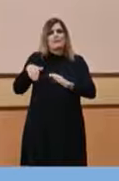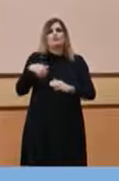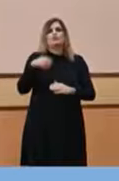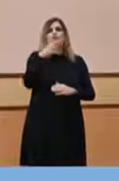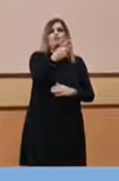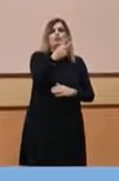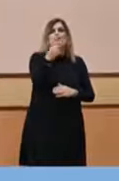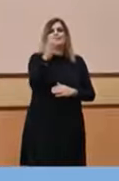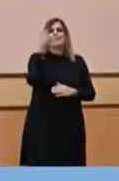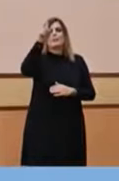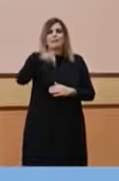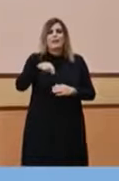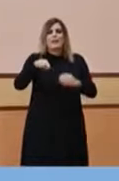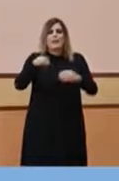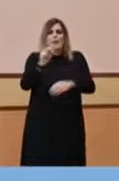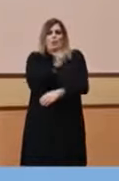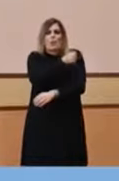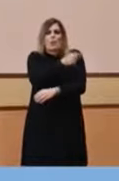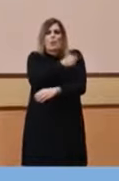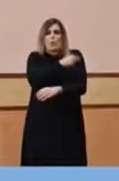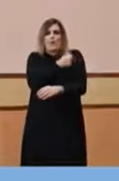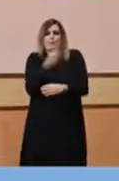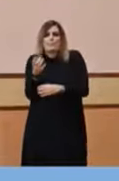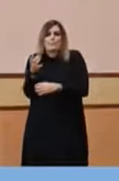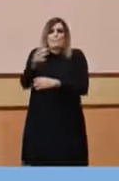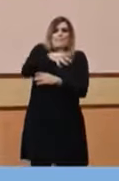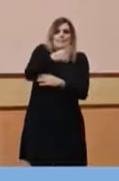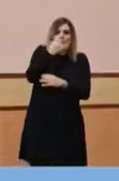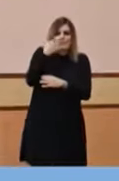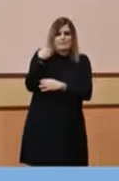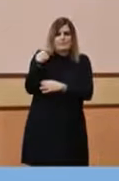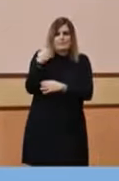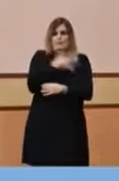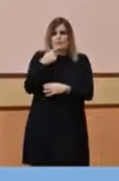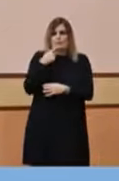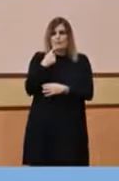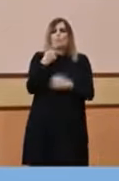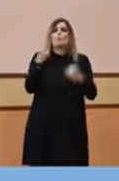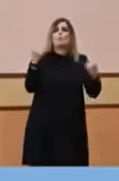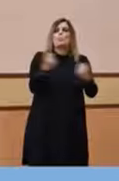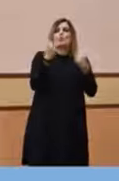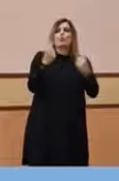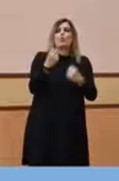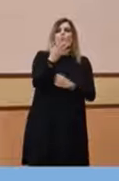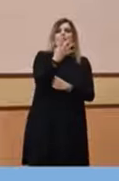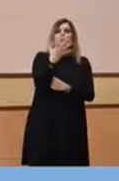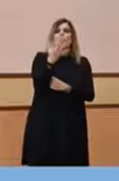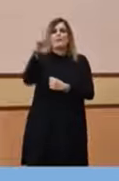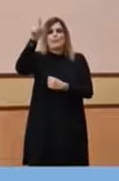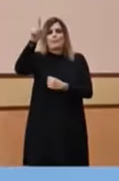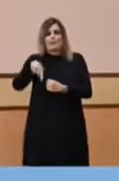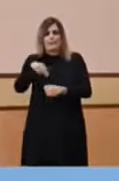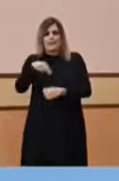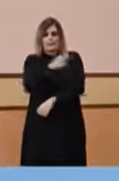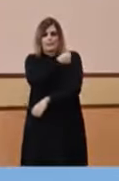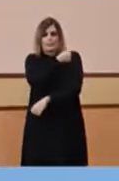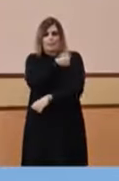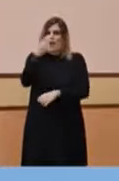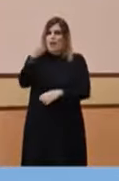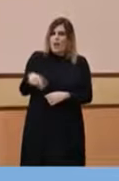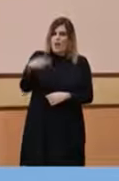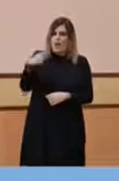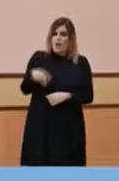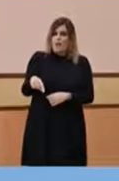.000 dosis més que l'any anterior, per tant, tenim 1.450.000 i aquest 1.450